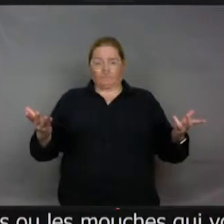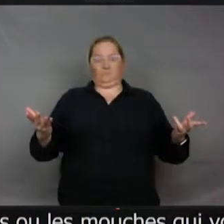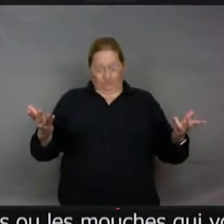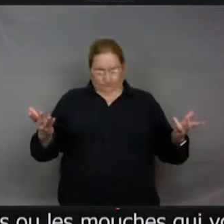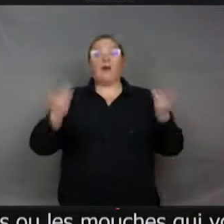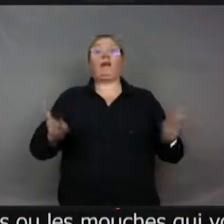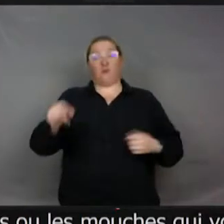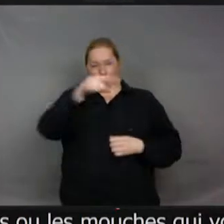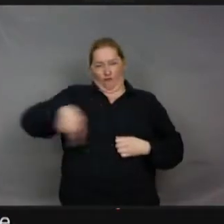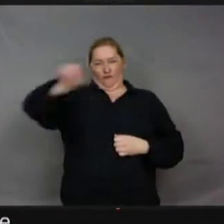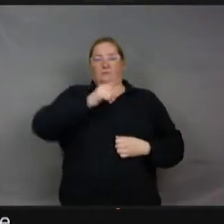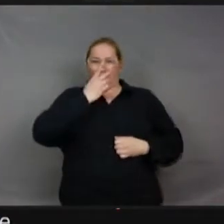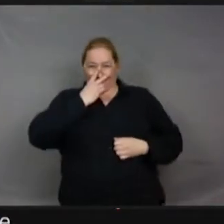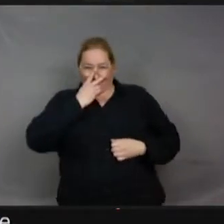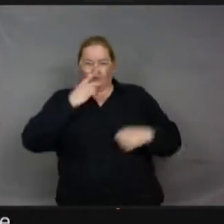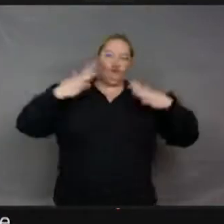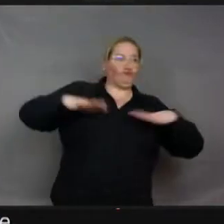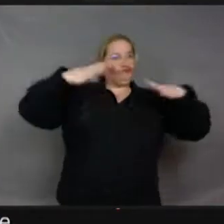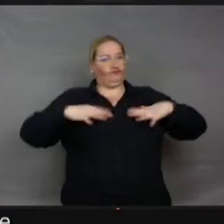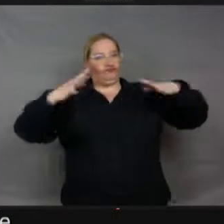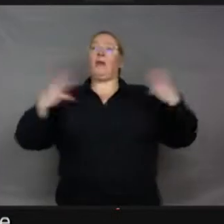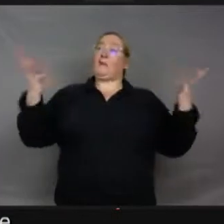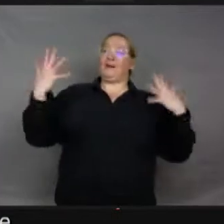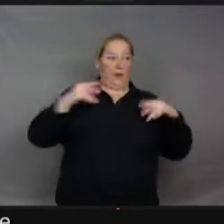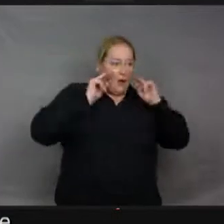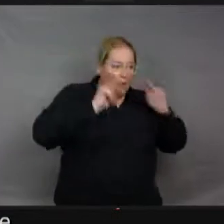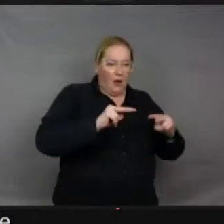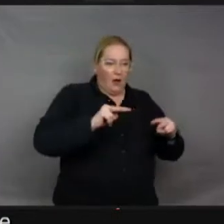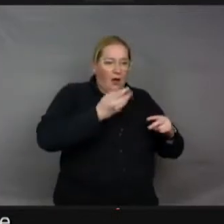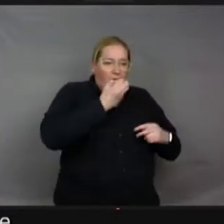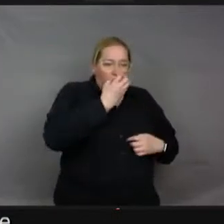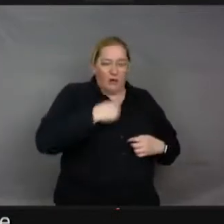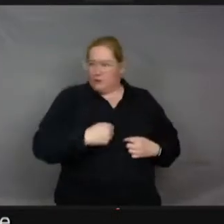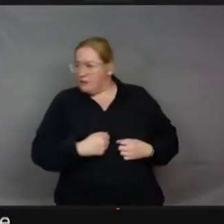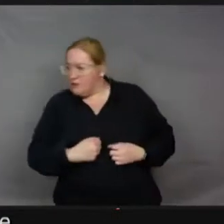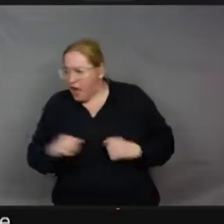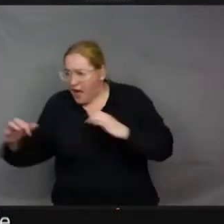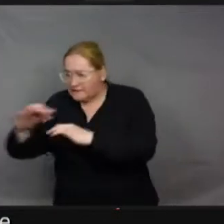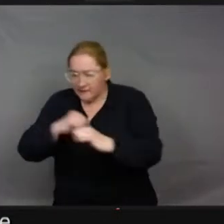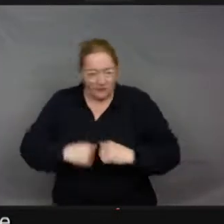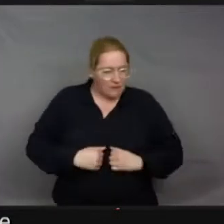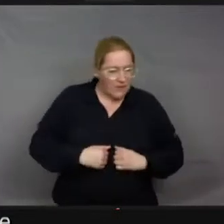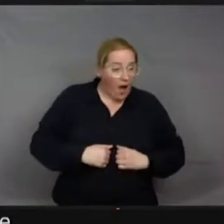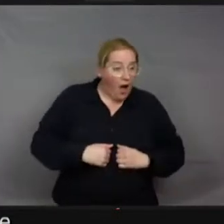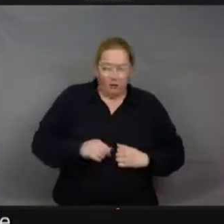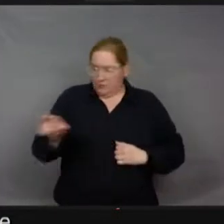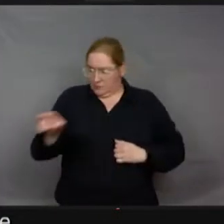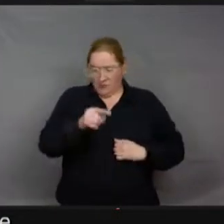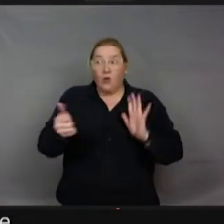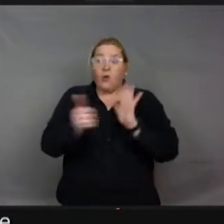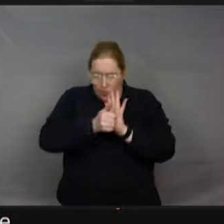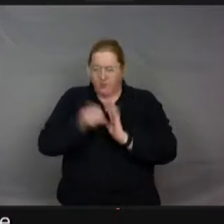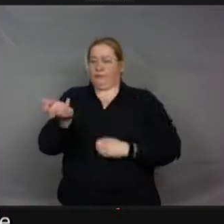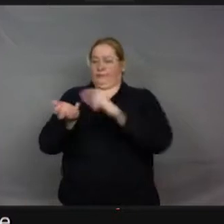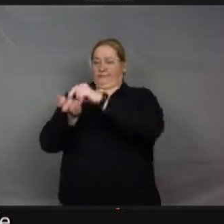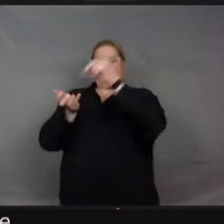que vous voyez des fleurs quand vous allez vous balader, le printemps arrive, regardez tous les insectes que vous voyez sur les fleurs, ce sont des pollinisateurs. S'ils sont sur une fleur,